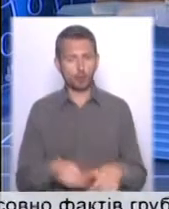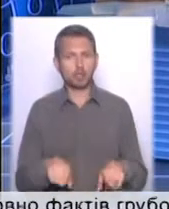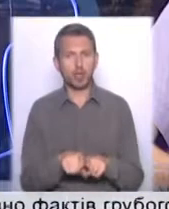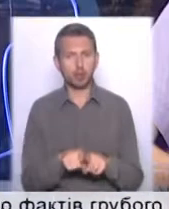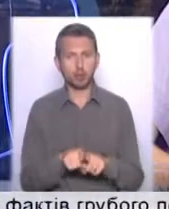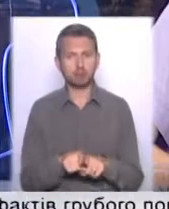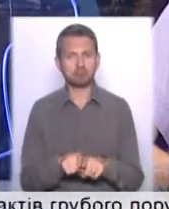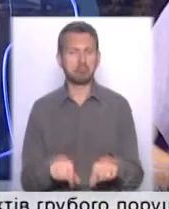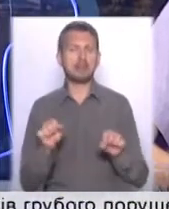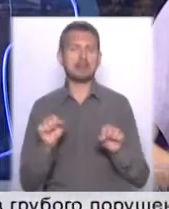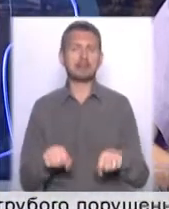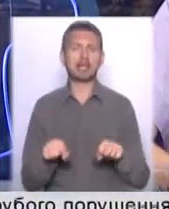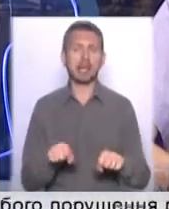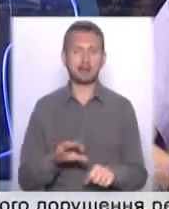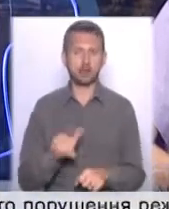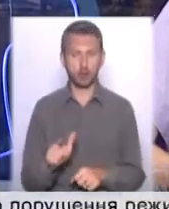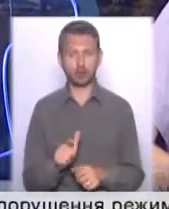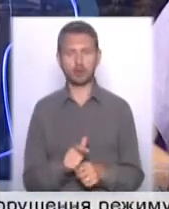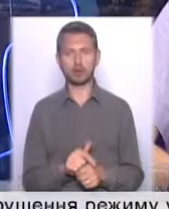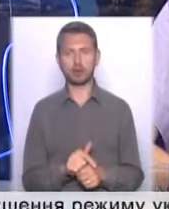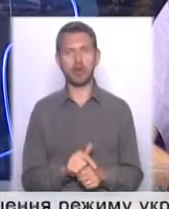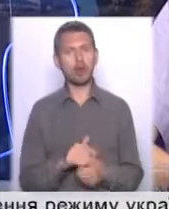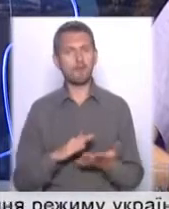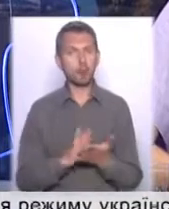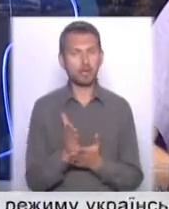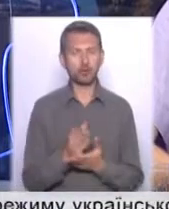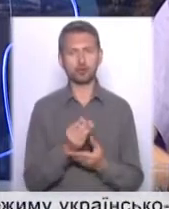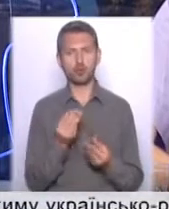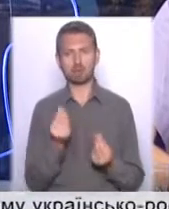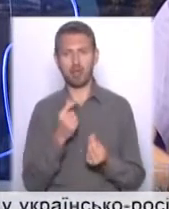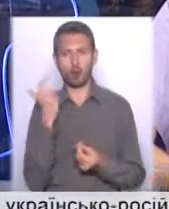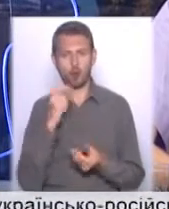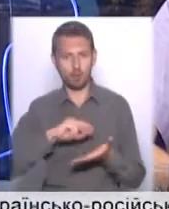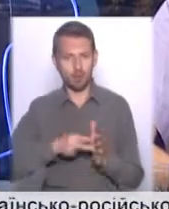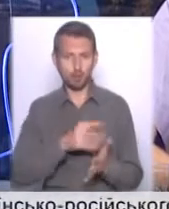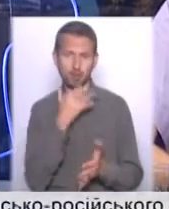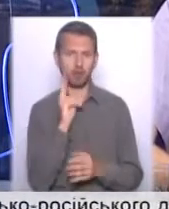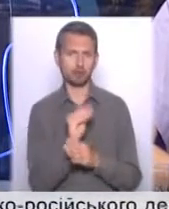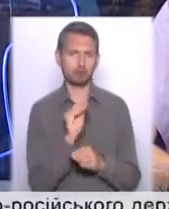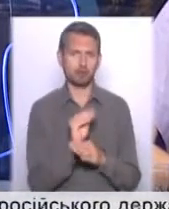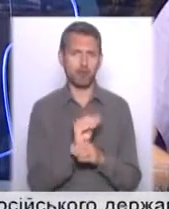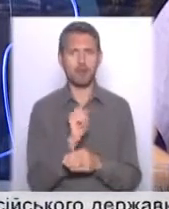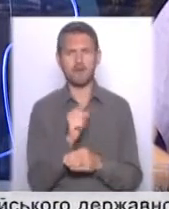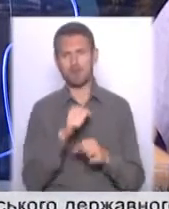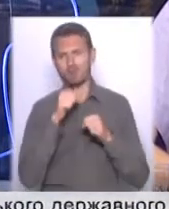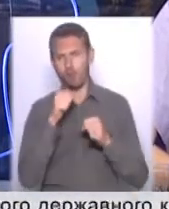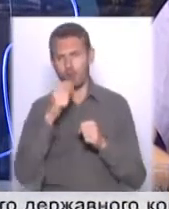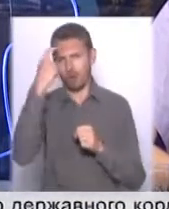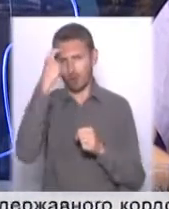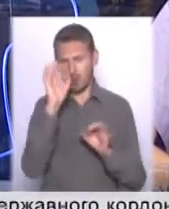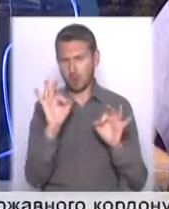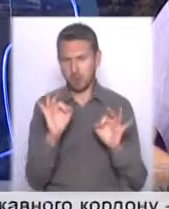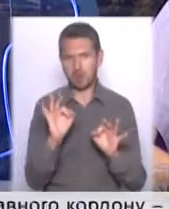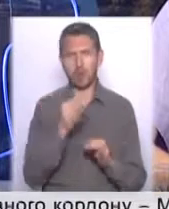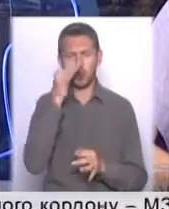таку состоятельність російською мовою, політичну, свою економічну состоятельність, тому що багато хто йому закидає, що він там боксер, він не має якогось досвіду